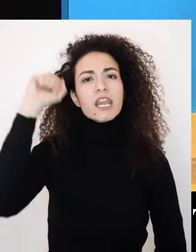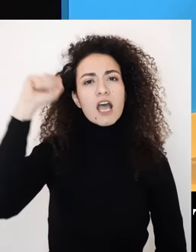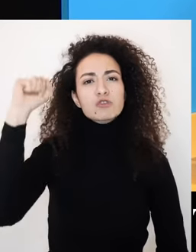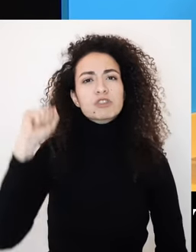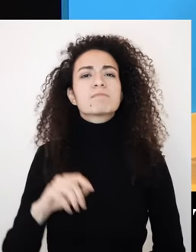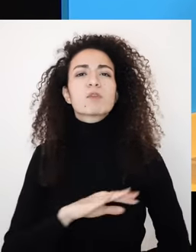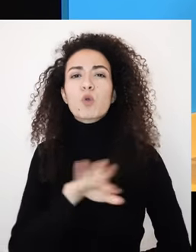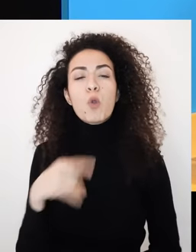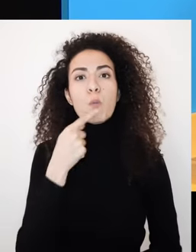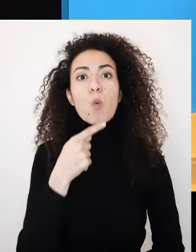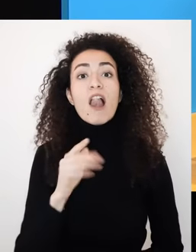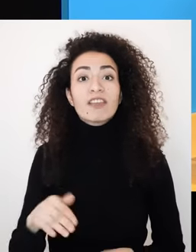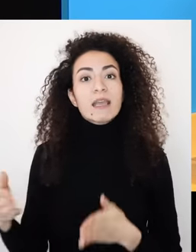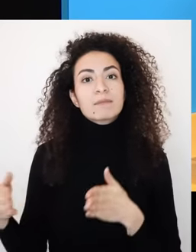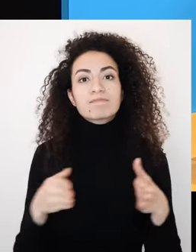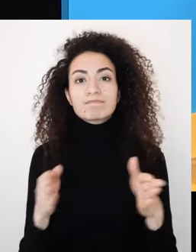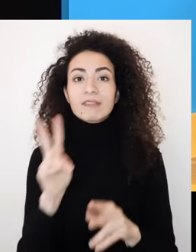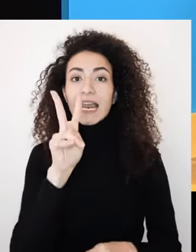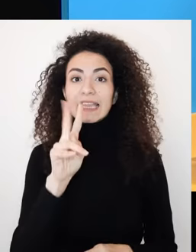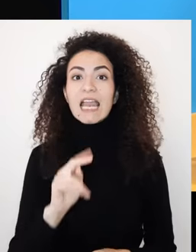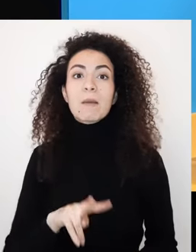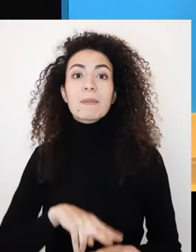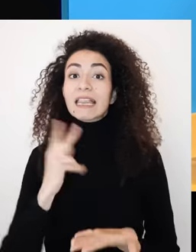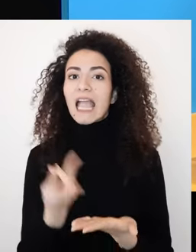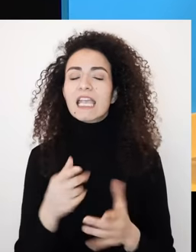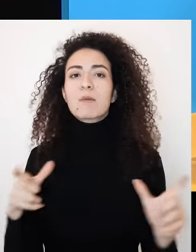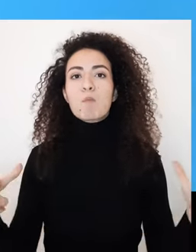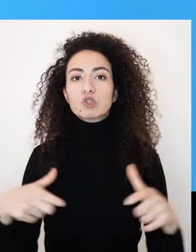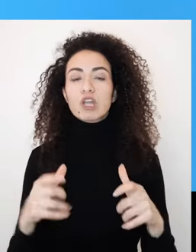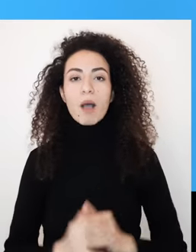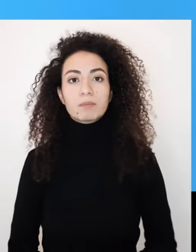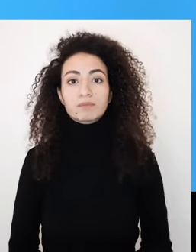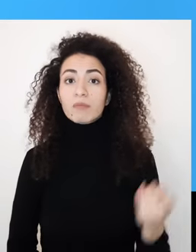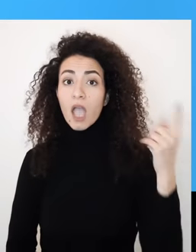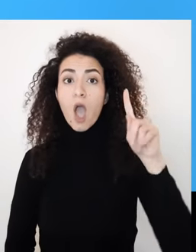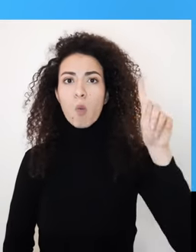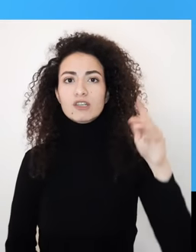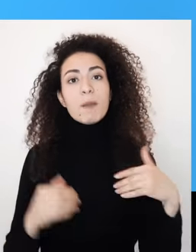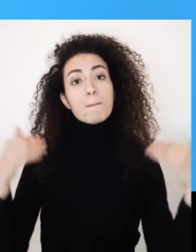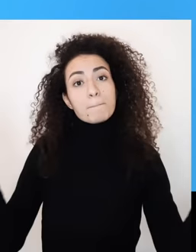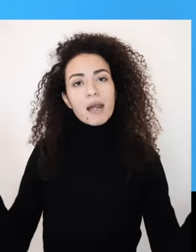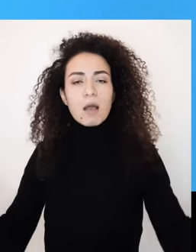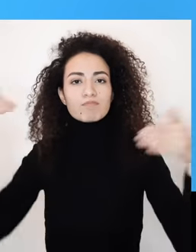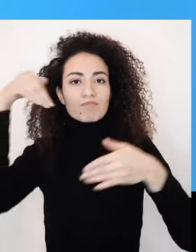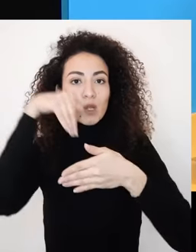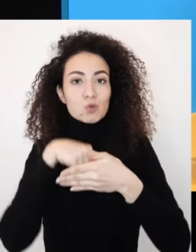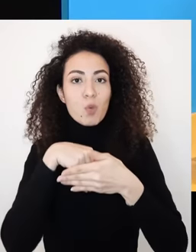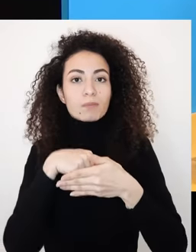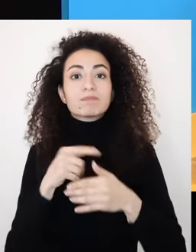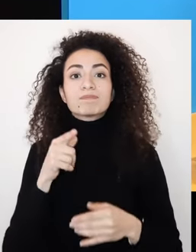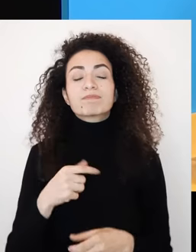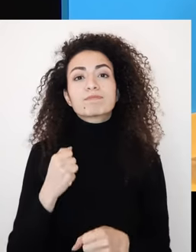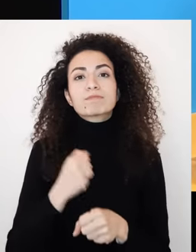بالمجال المدني بتقول أنه هناك طريقتين لإحداث التغيير بالمجتمع الطريقة الأولى من الخارج للداخل